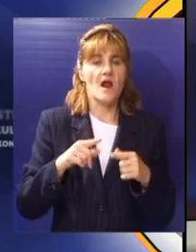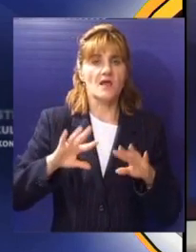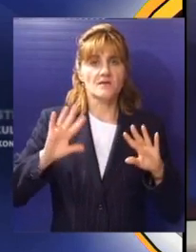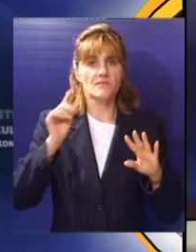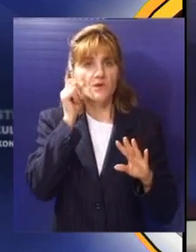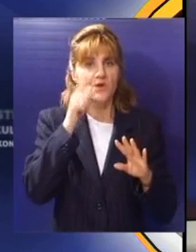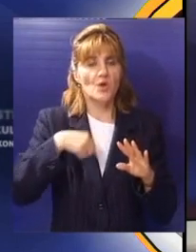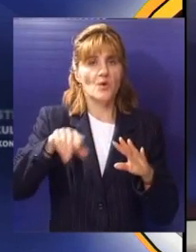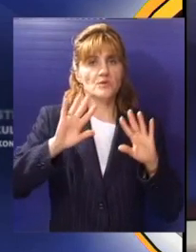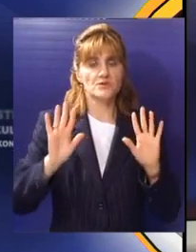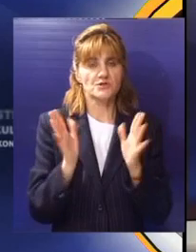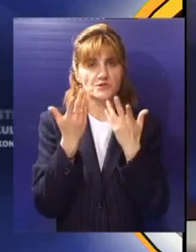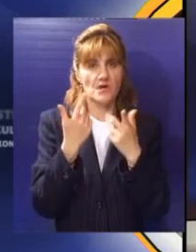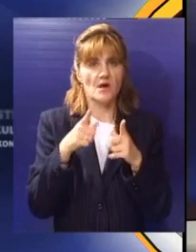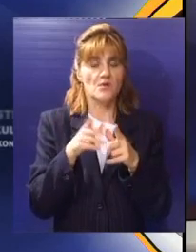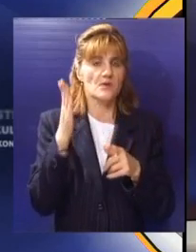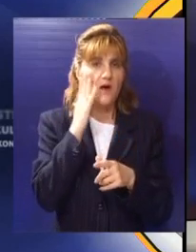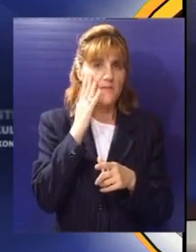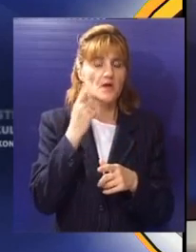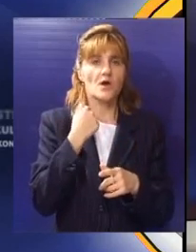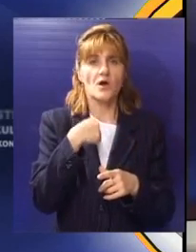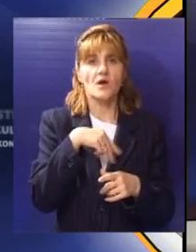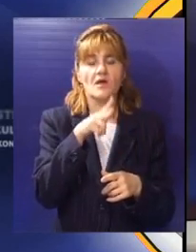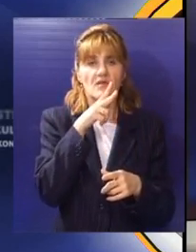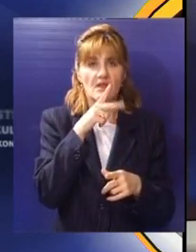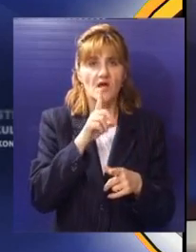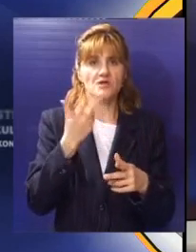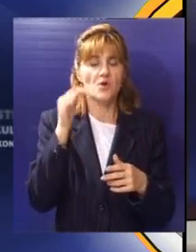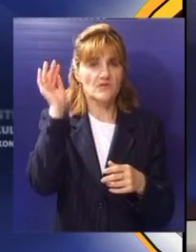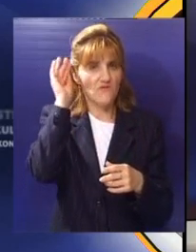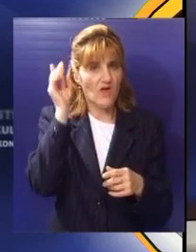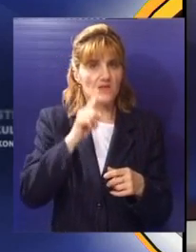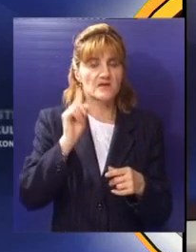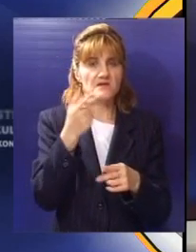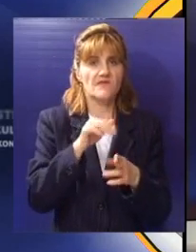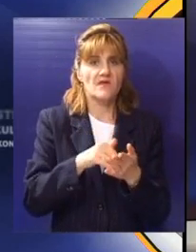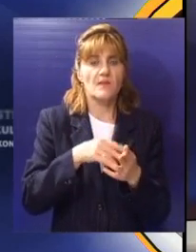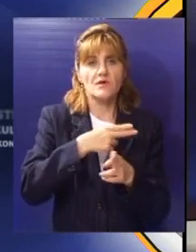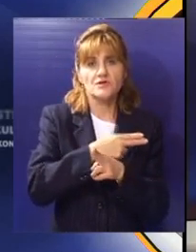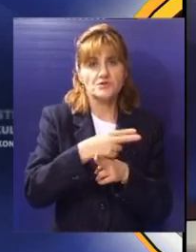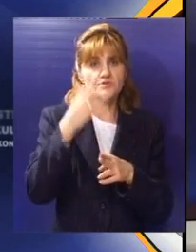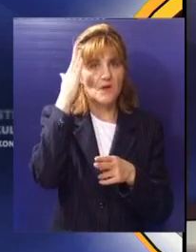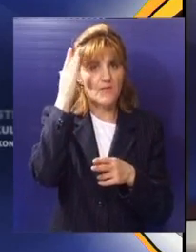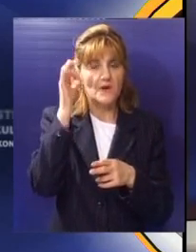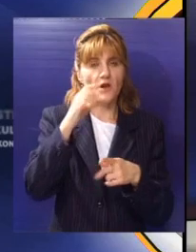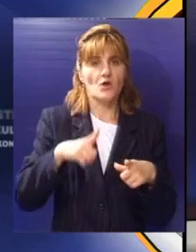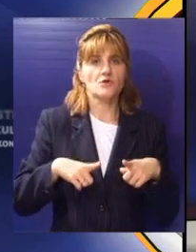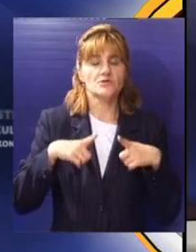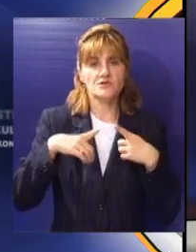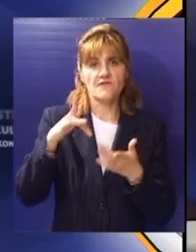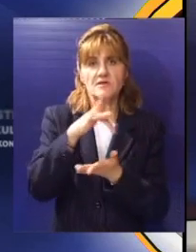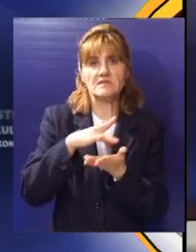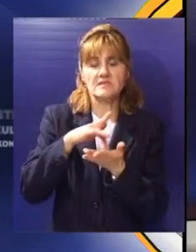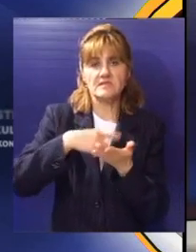miliona ljudi širom Sjedinjenih američkih država koji su tražili od vlasti da usvoji programe za čišćenje i očuvanje životne sredine.